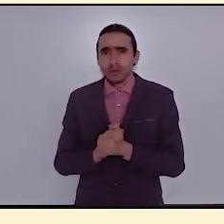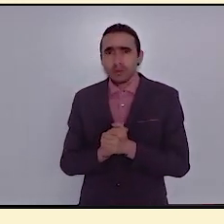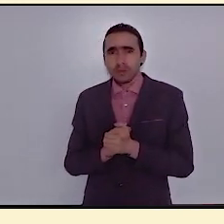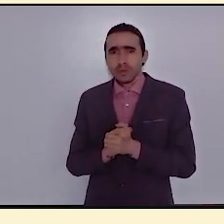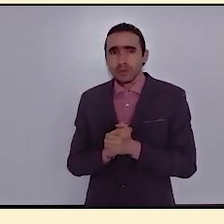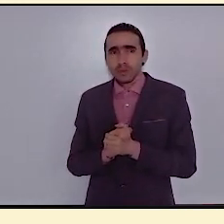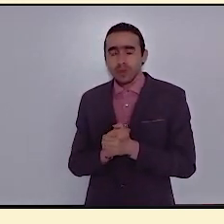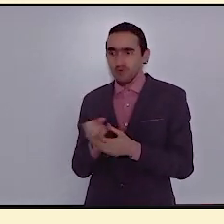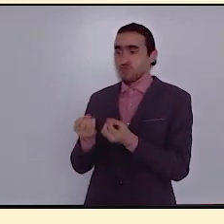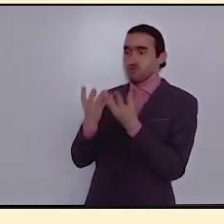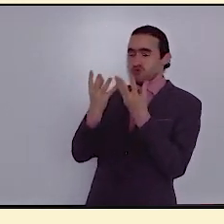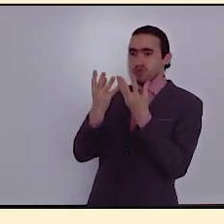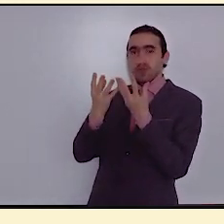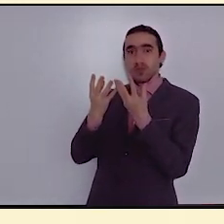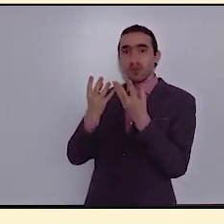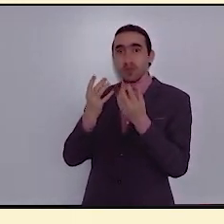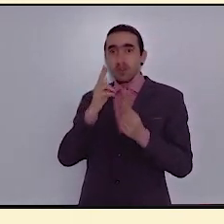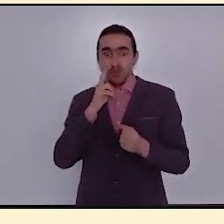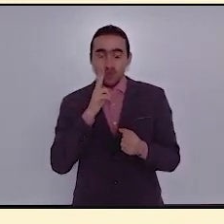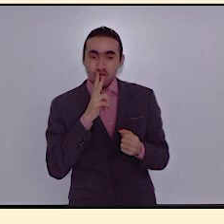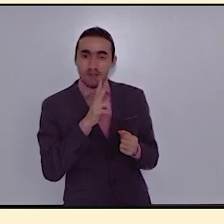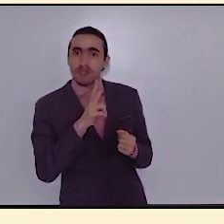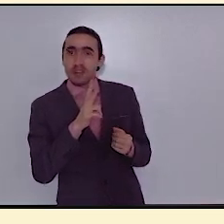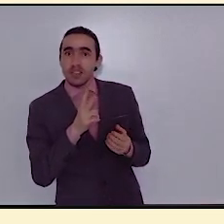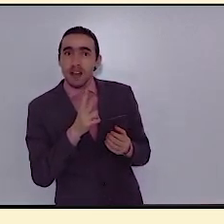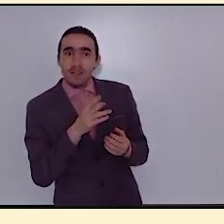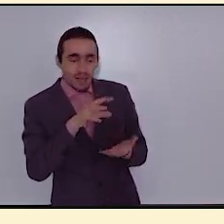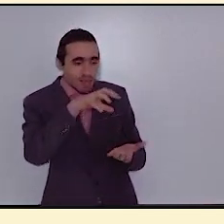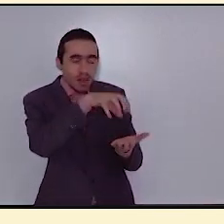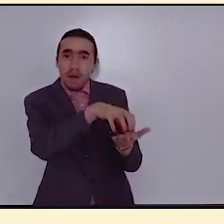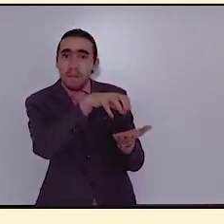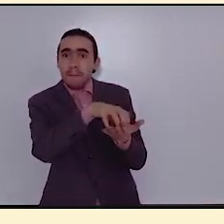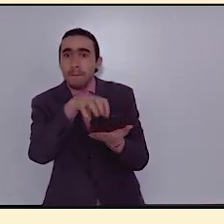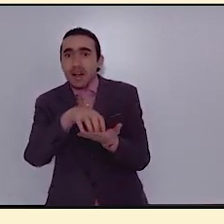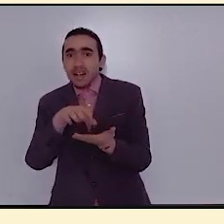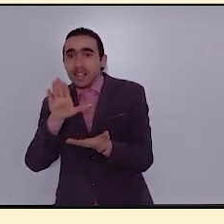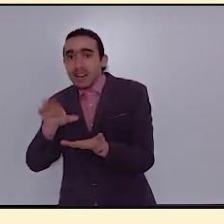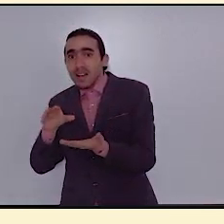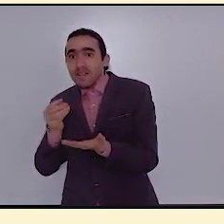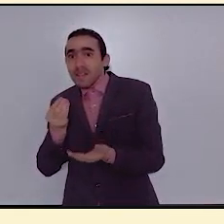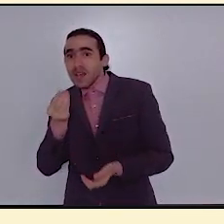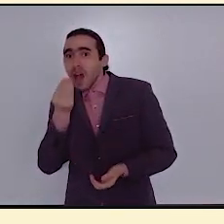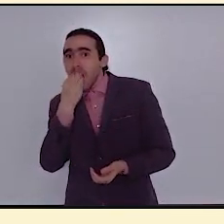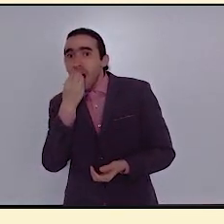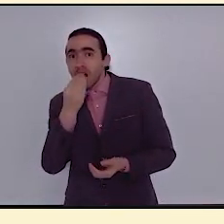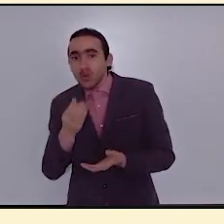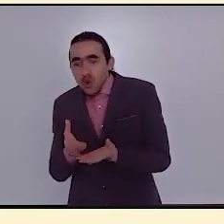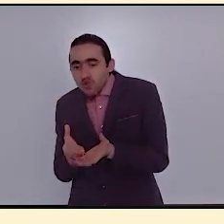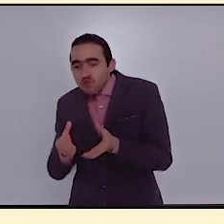فجأة وجد الغراب وهو يطير مكانا به بقايا أكل وزجاجة فيها ماء